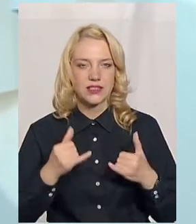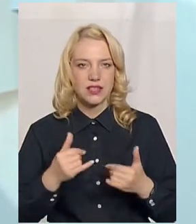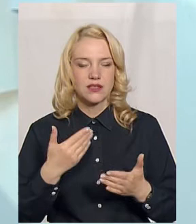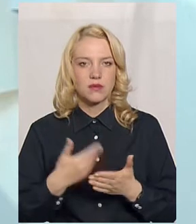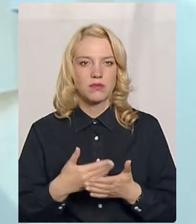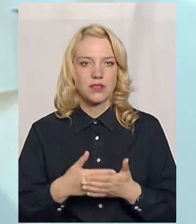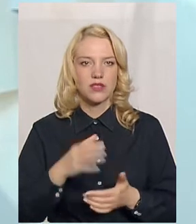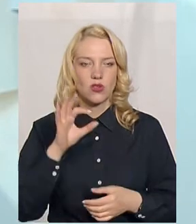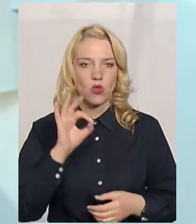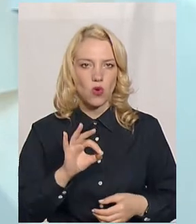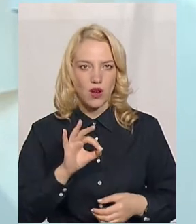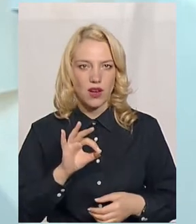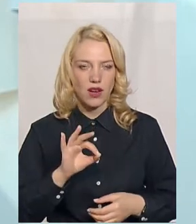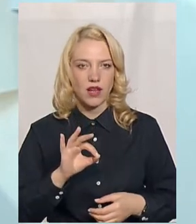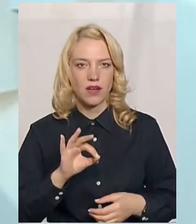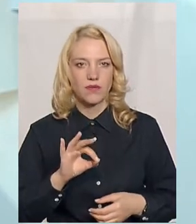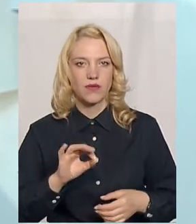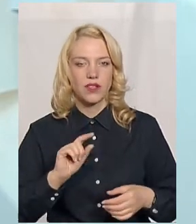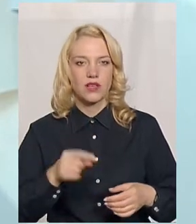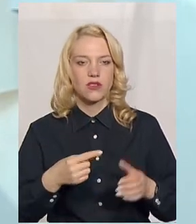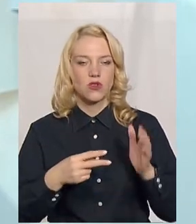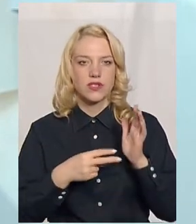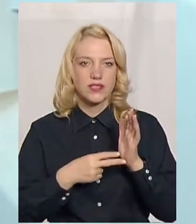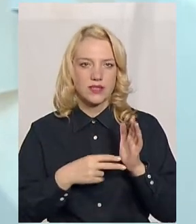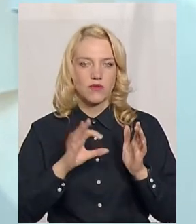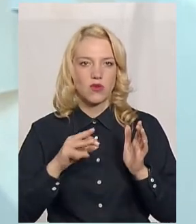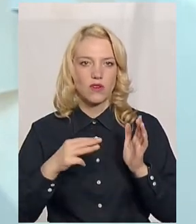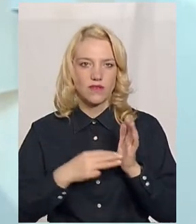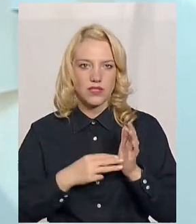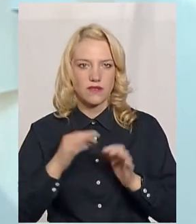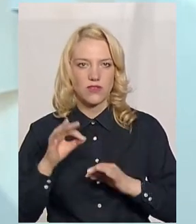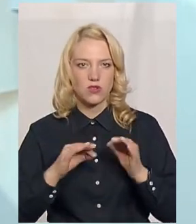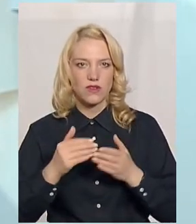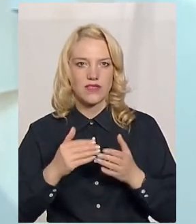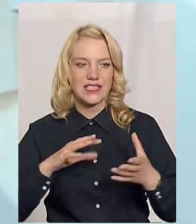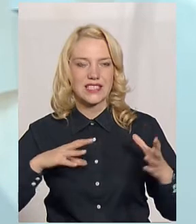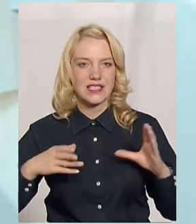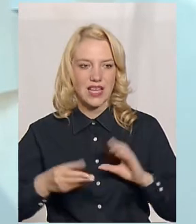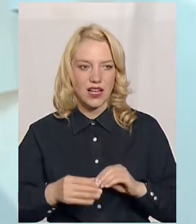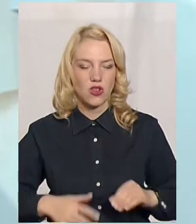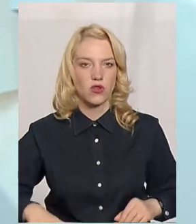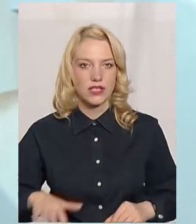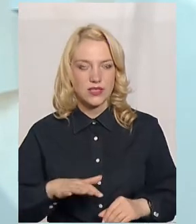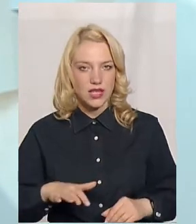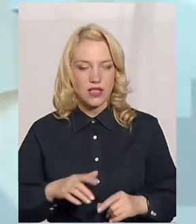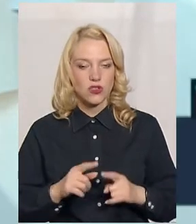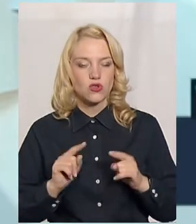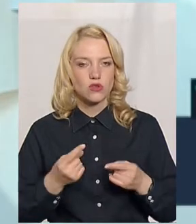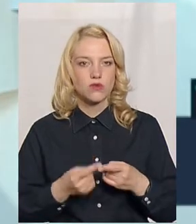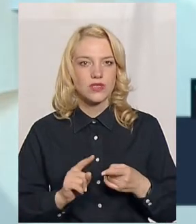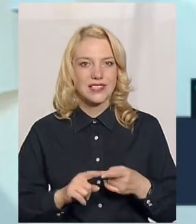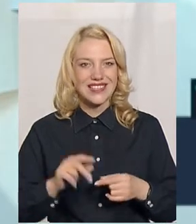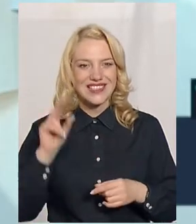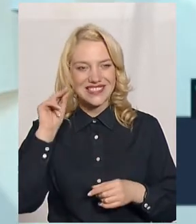приблизно 0,7-0,8% від загального населення. Чому ця цифра